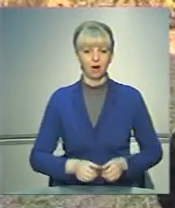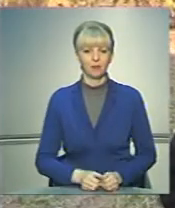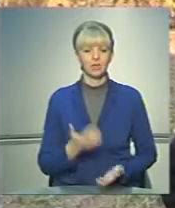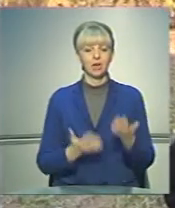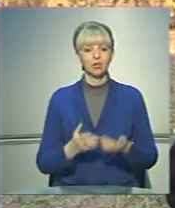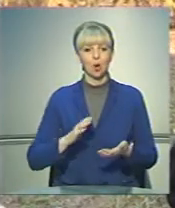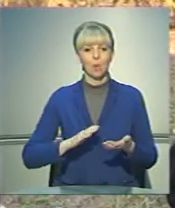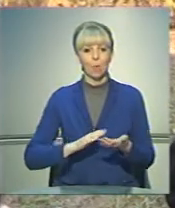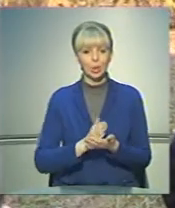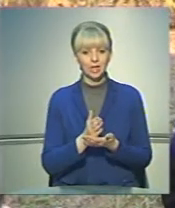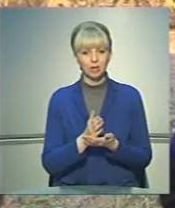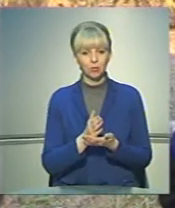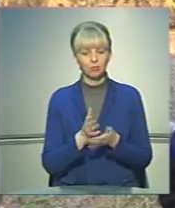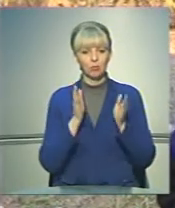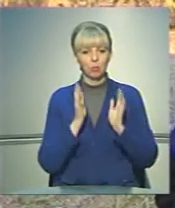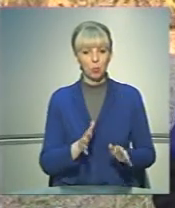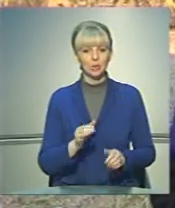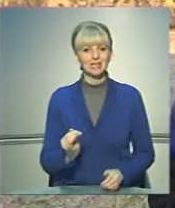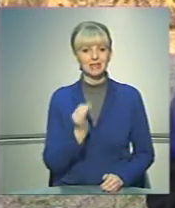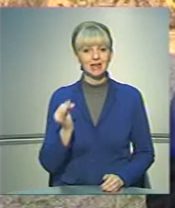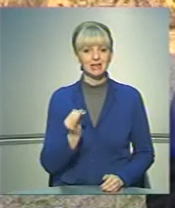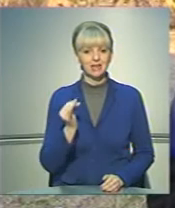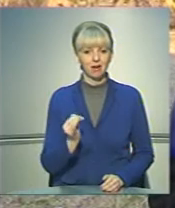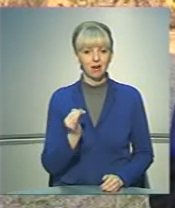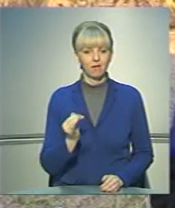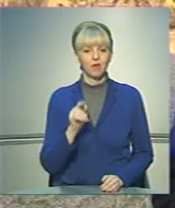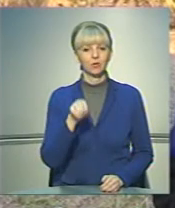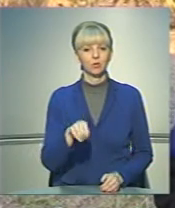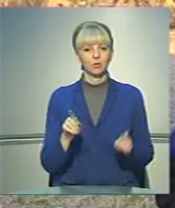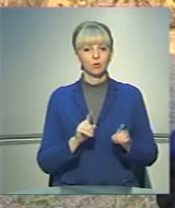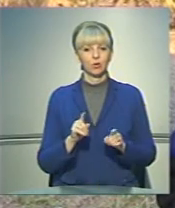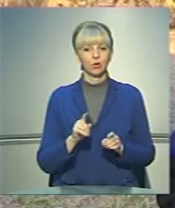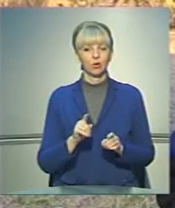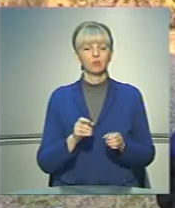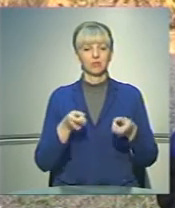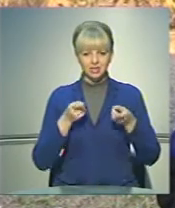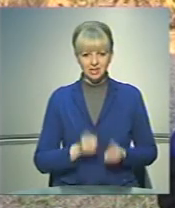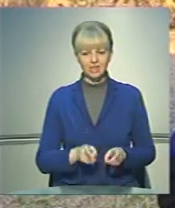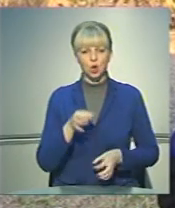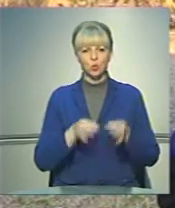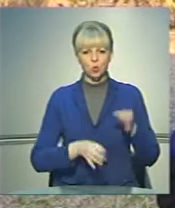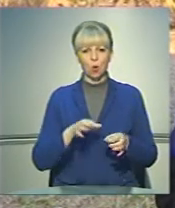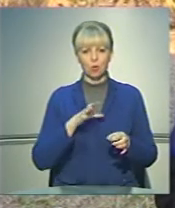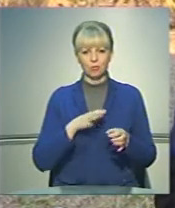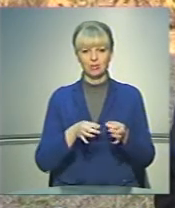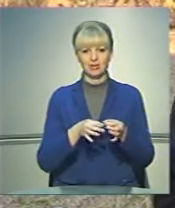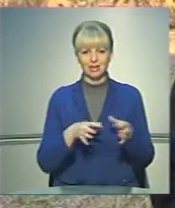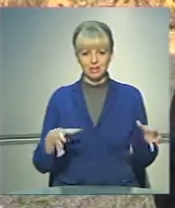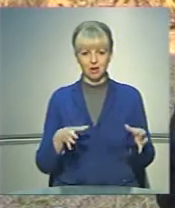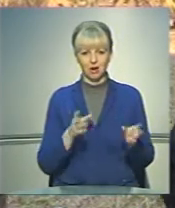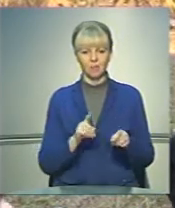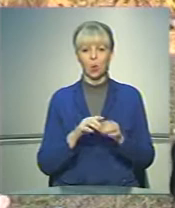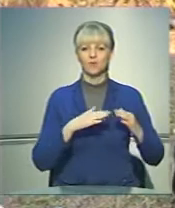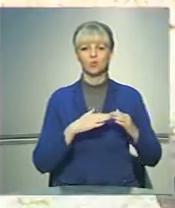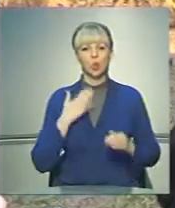політику буде зацікавлений в тому, щоб дійсно судова гілка влади була незалежною, так як це, наприклад,